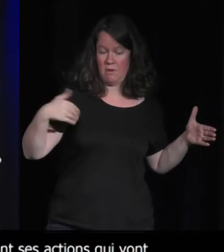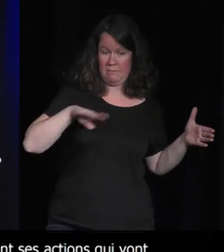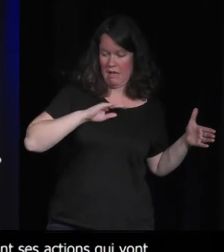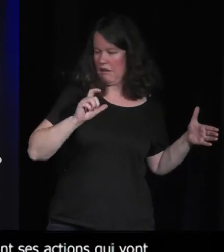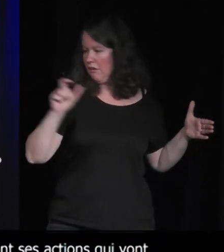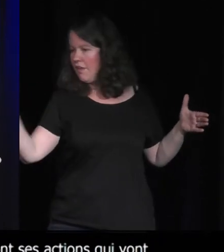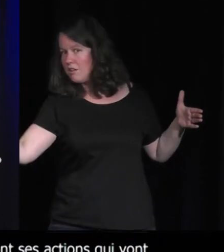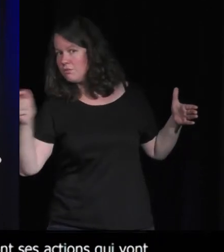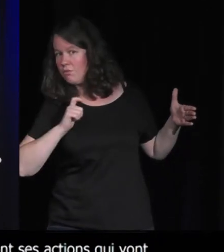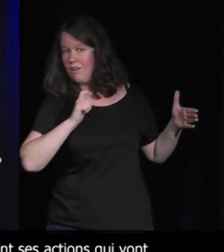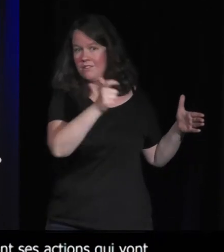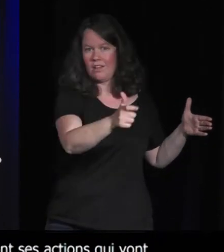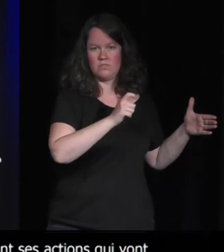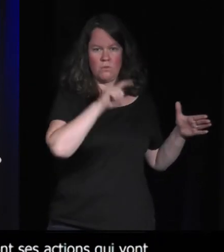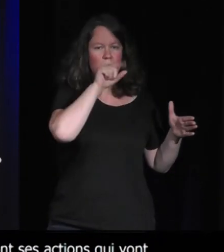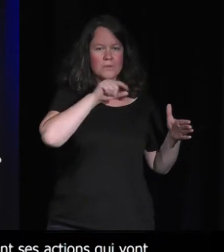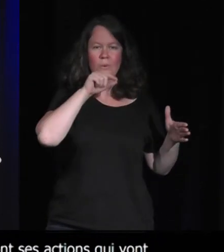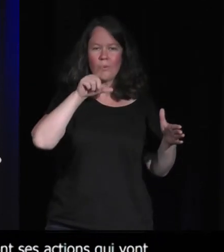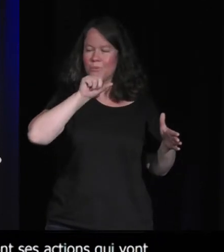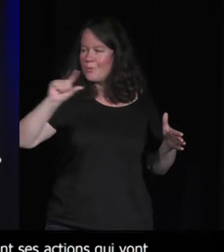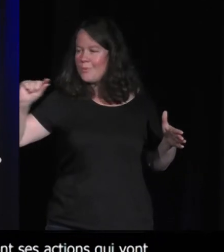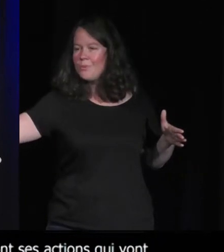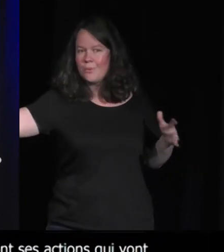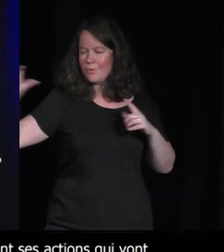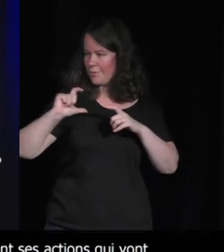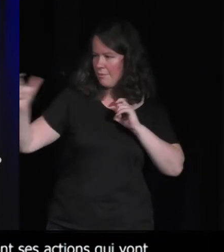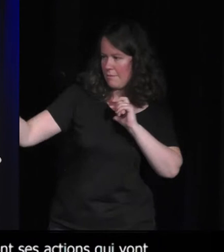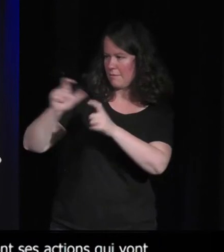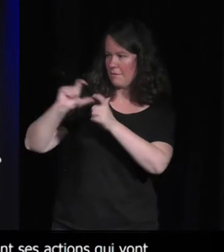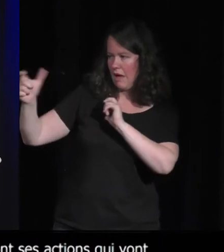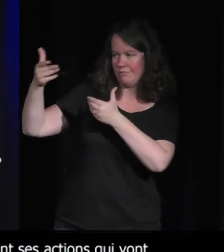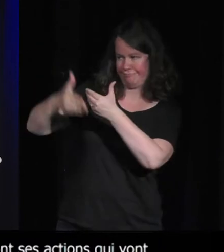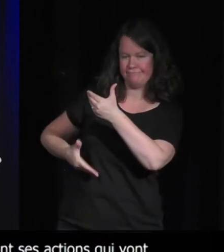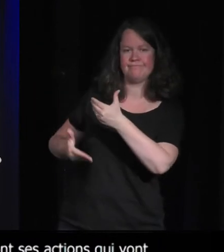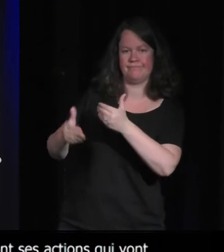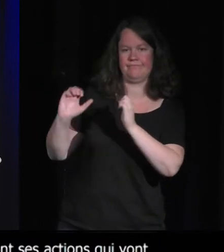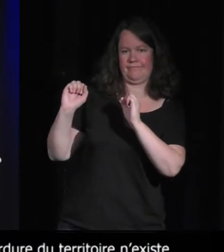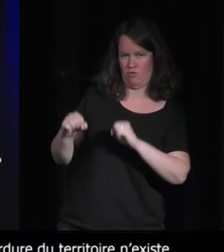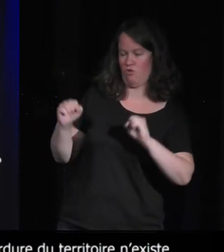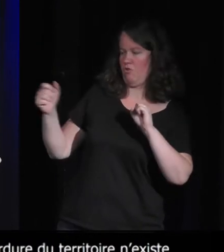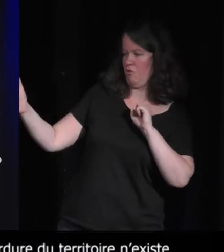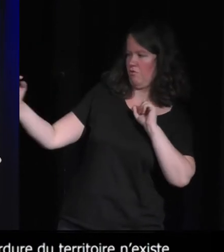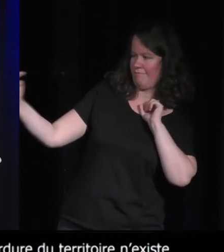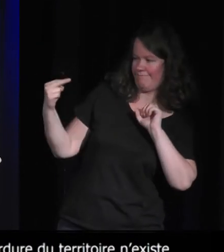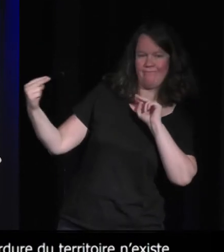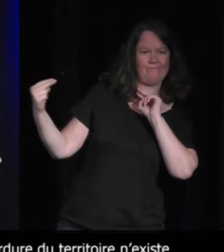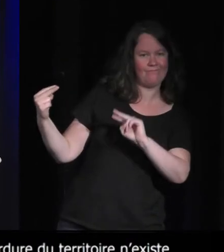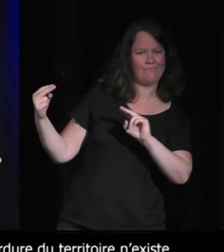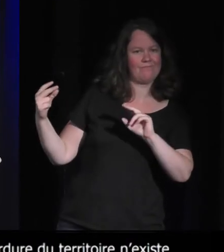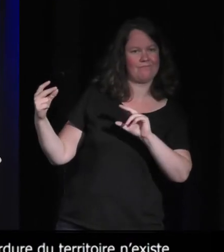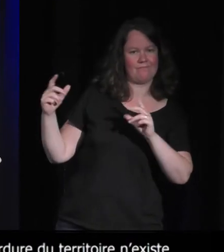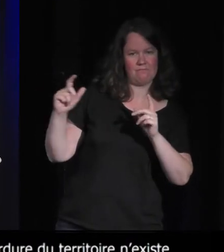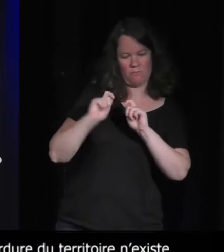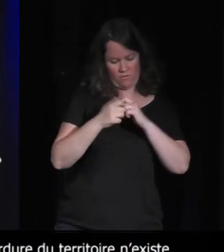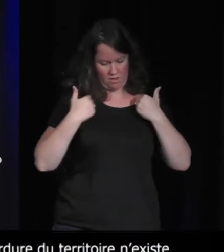principalement par les interactions avec ses congénères, où il y une limite à ne dépasser. Et donc, ça devient une zone de spectacle, une zone de théâtre,